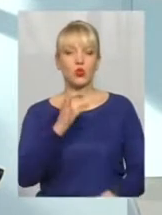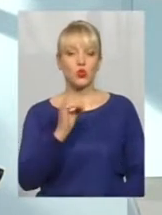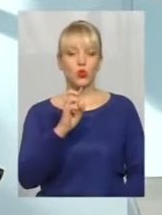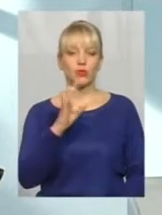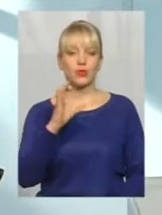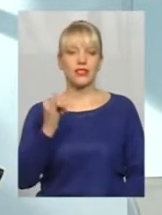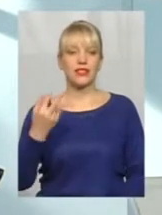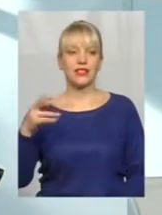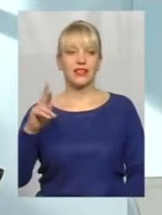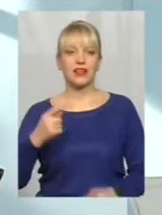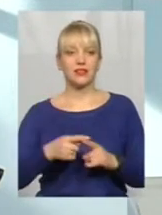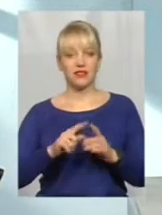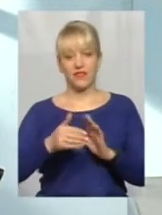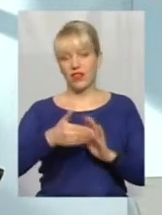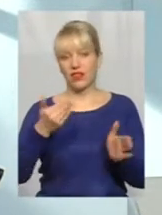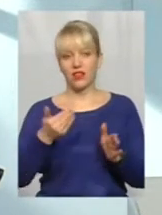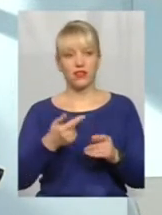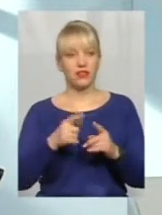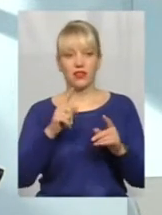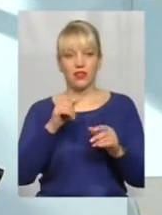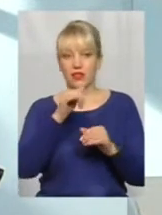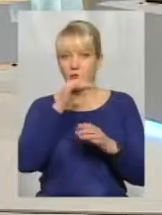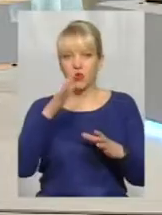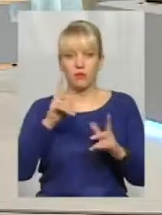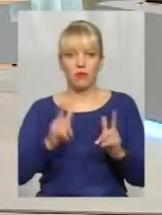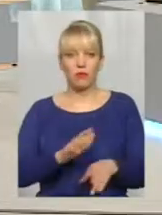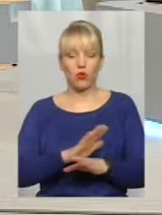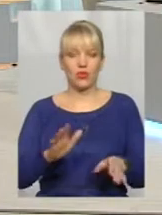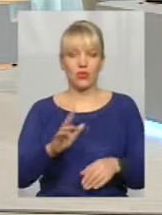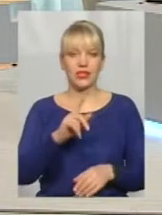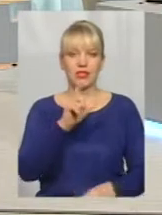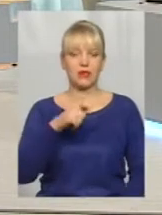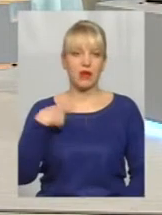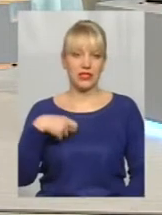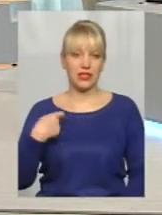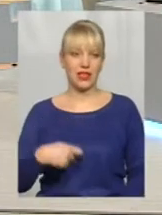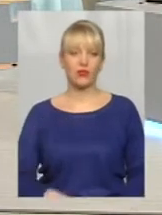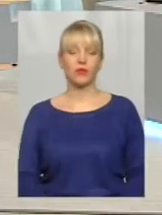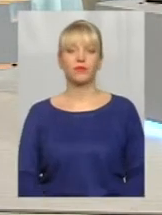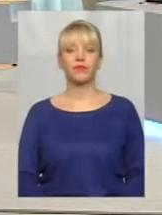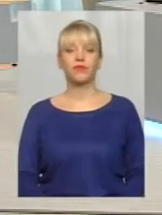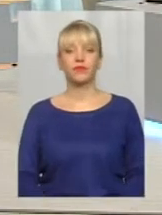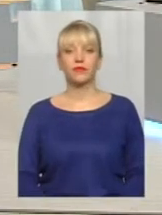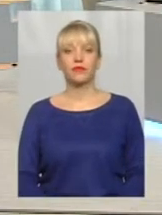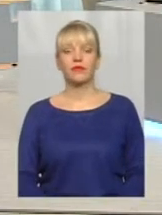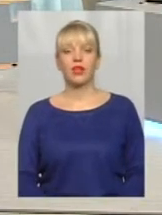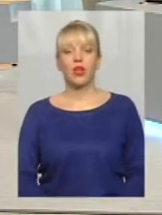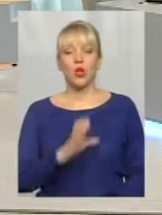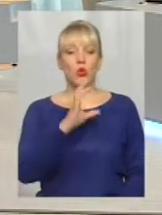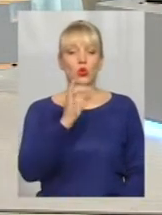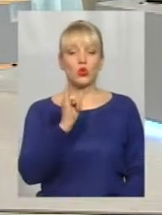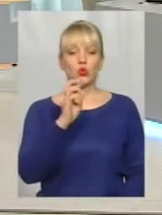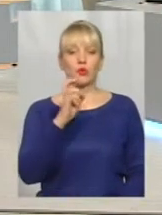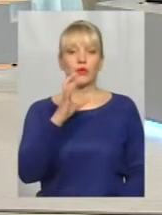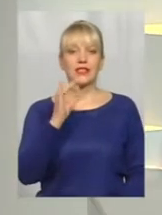Це виклик. Абсолютно не можна не погодитись з президентом. Так. І от, до речі, субсидії, на яких